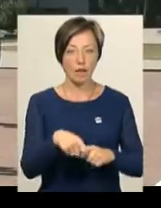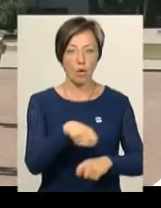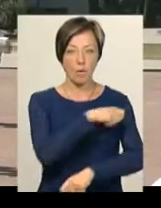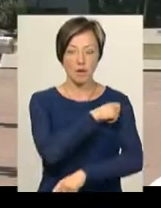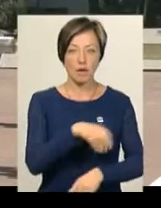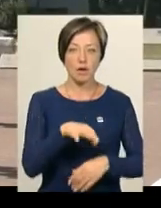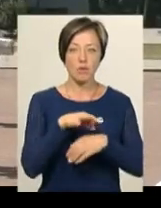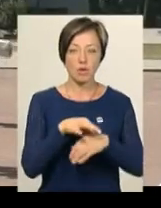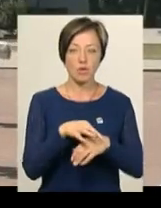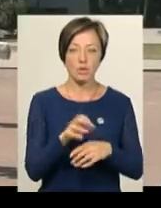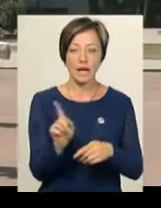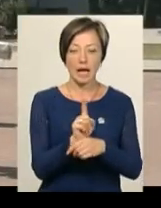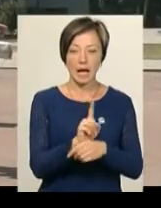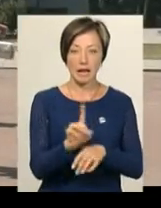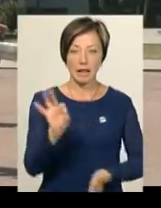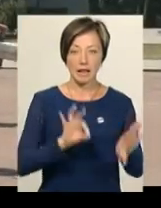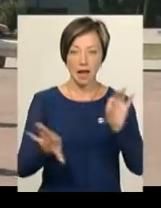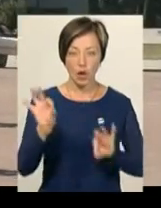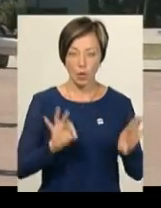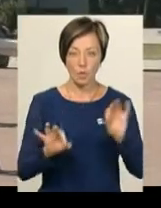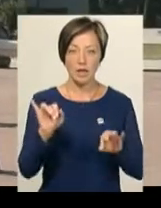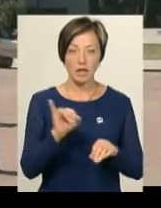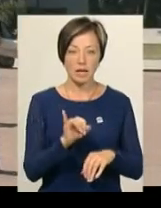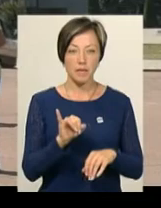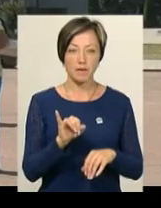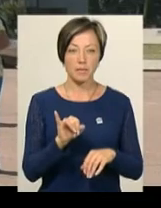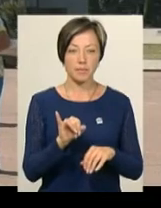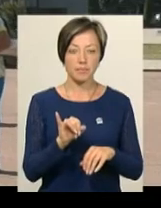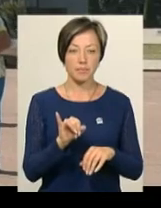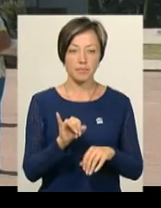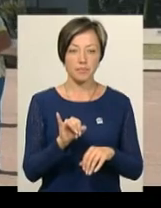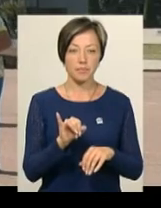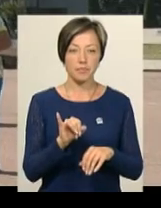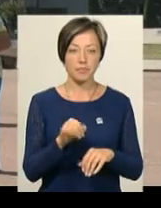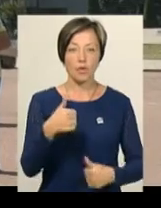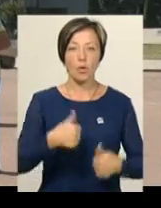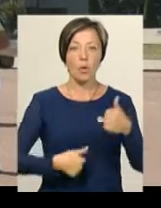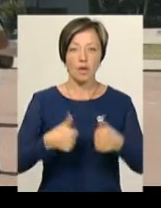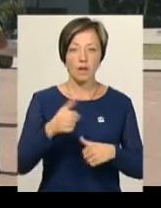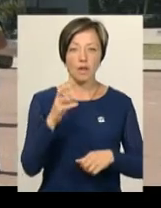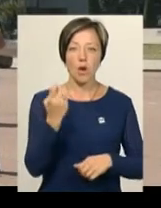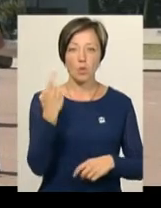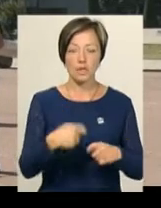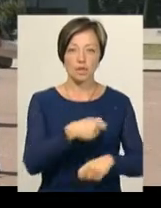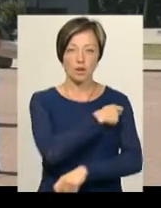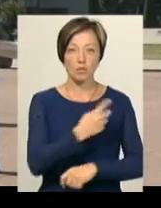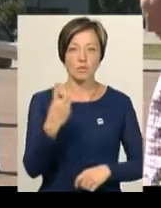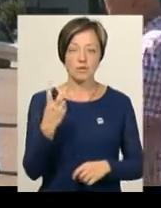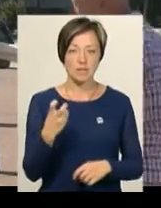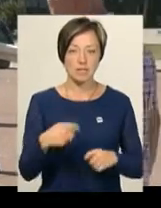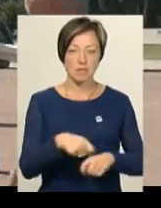Проводився критеріум і гід на гонка на 1 кілометр 200